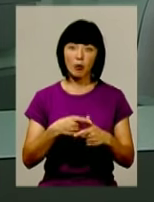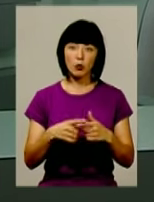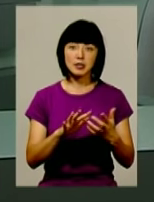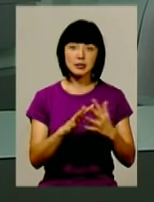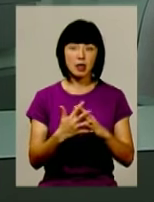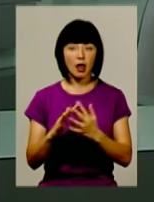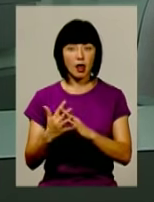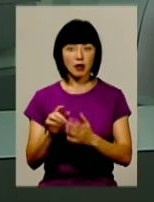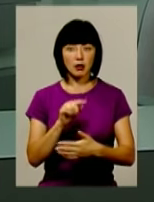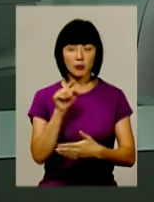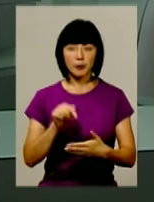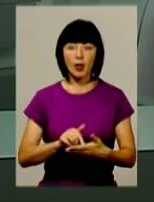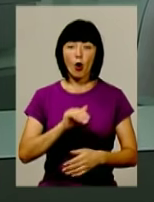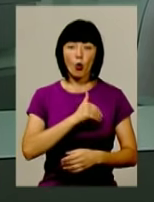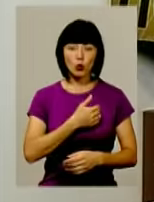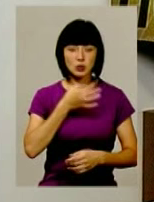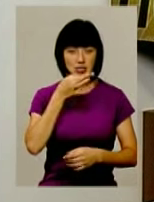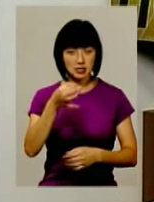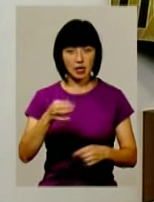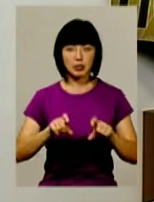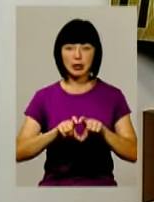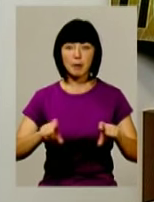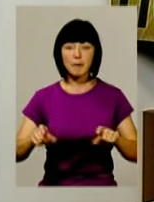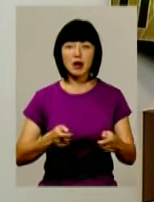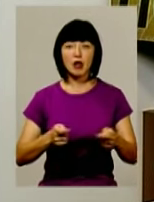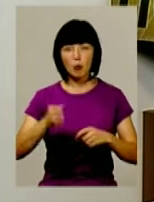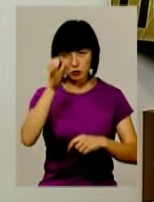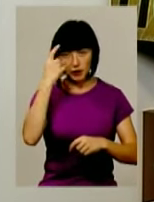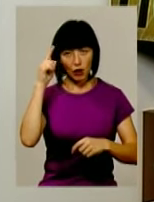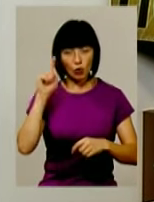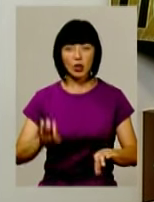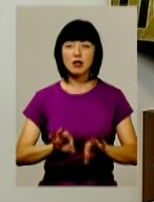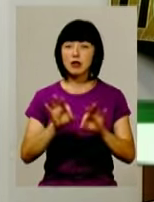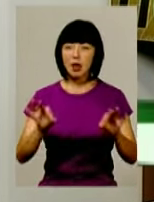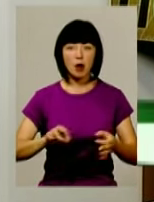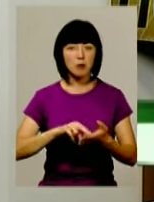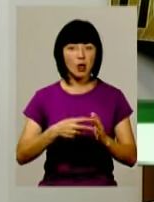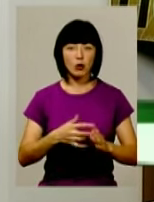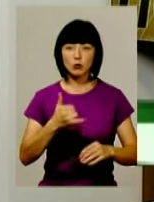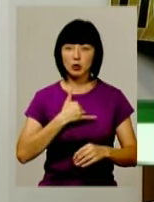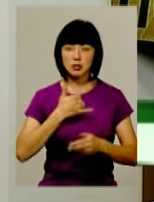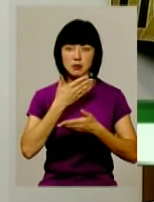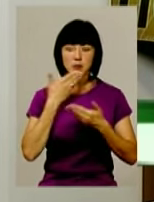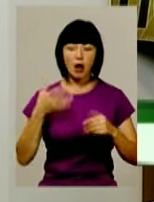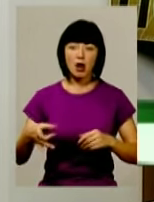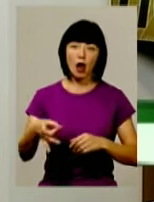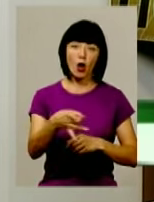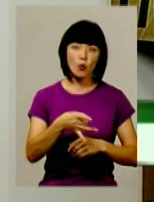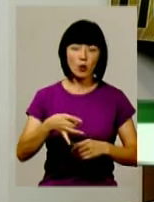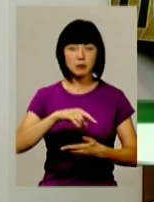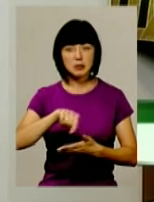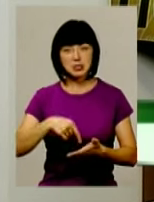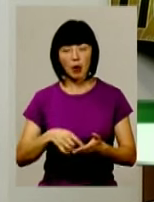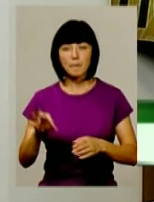Хочу вам сказати, що Департамент освіти і науки не доводив жодних планів стосовно районам і містам